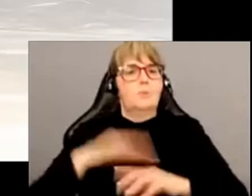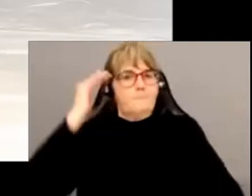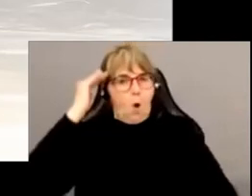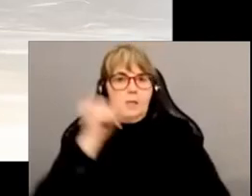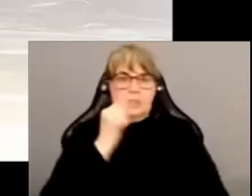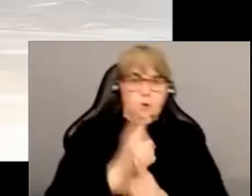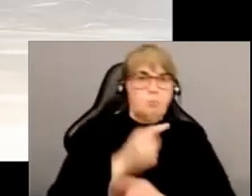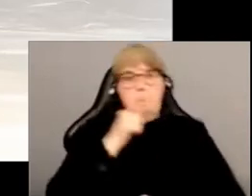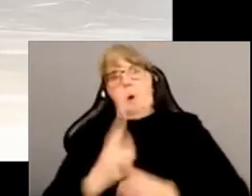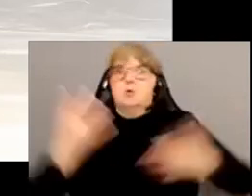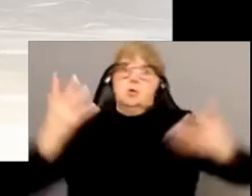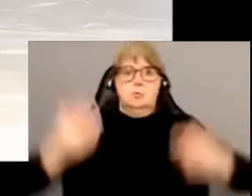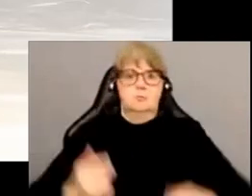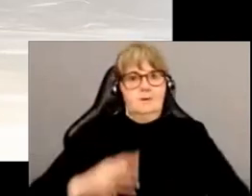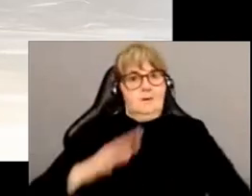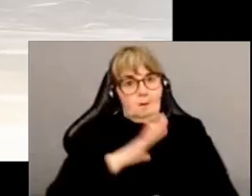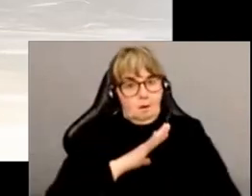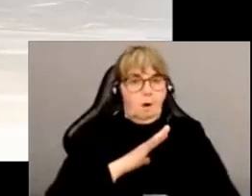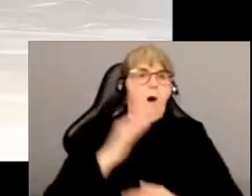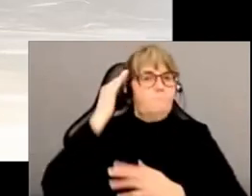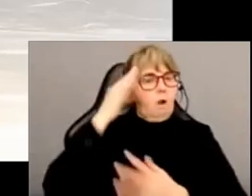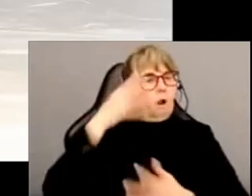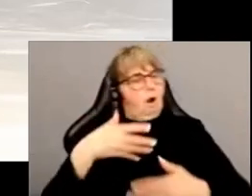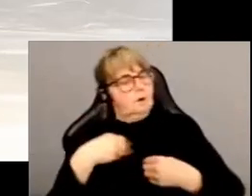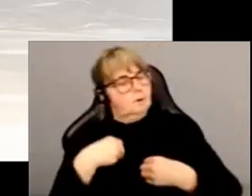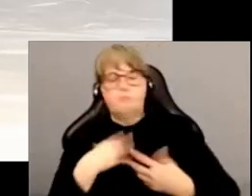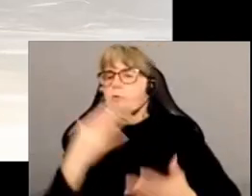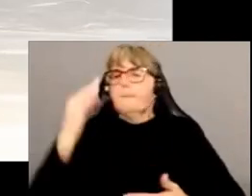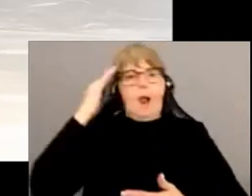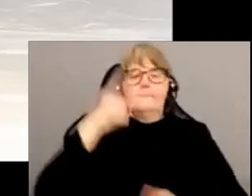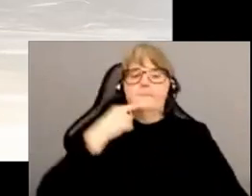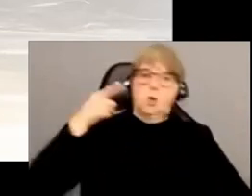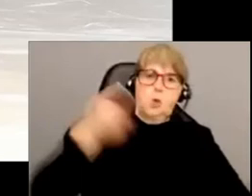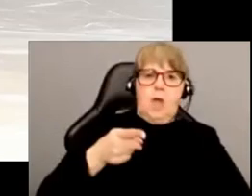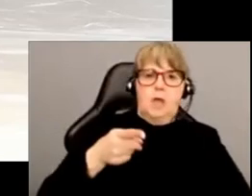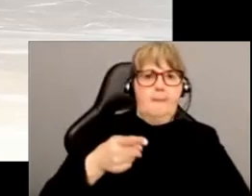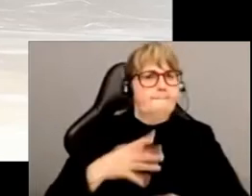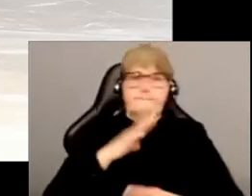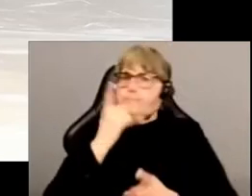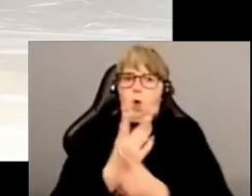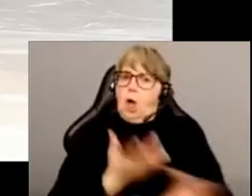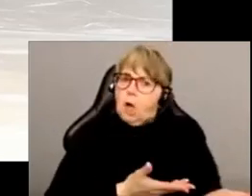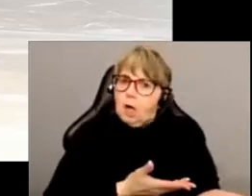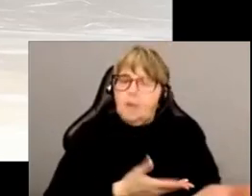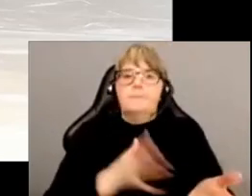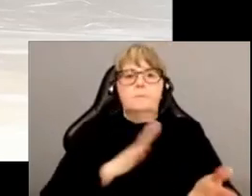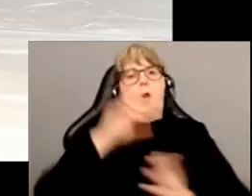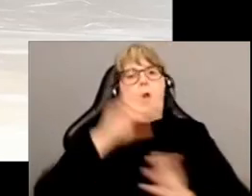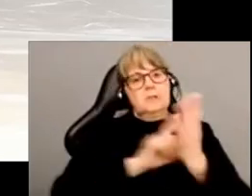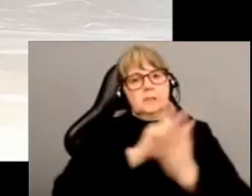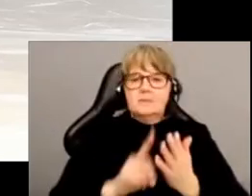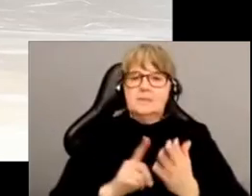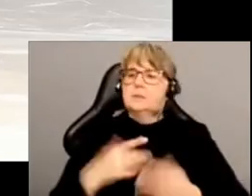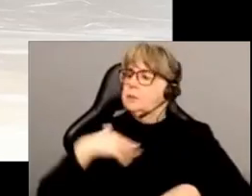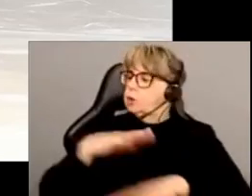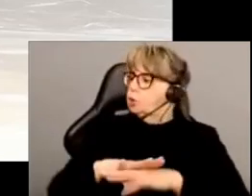ou injuste ? Autrement dit, est-ce qu'il est moralement acceptable, ou moralement condamnable de discriminer les individus en fonction de l'espèce